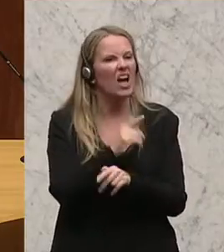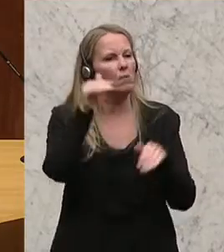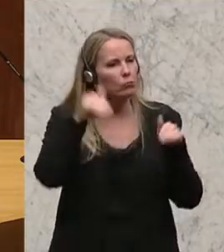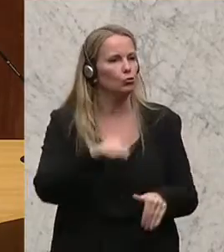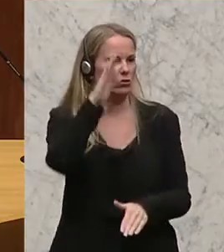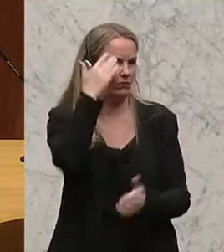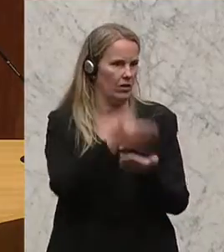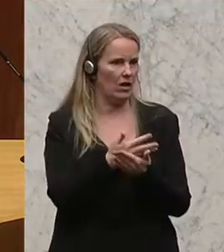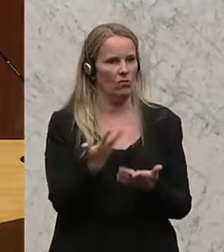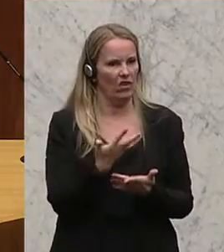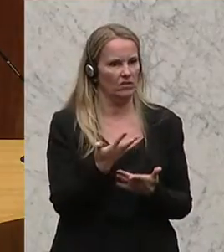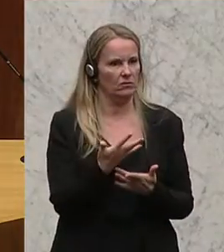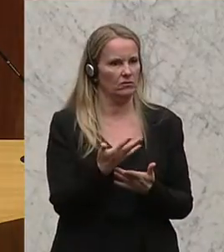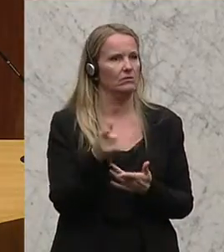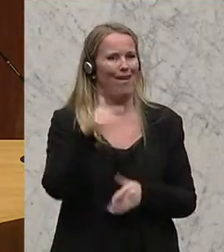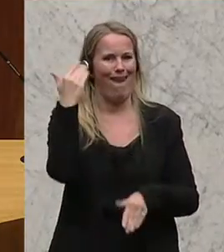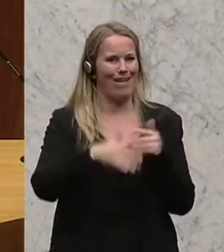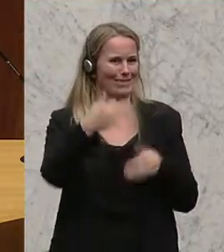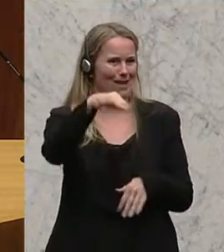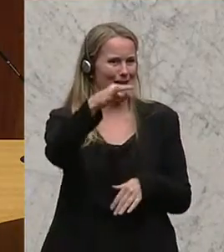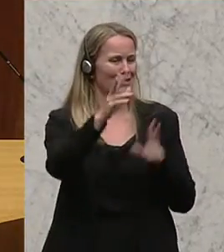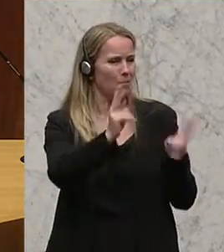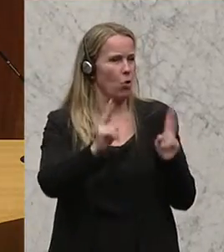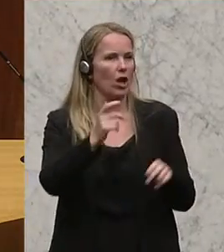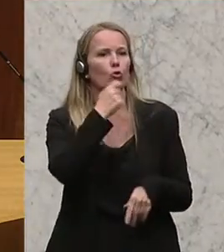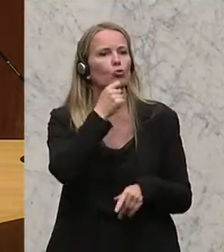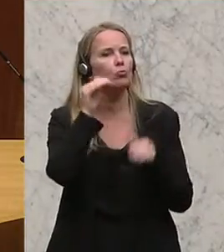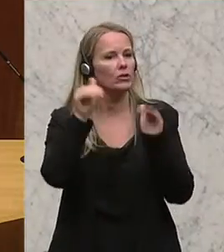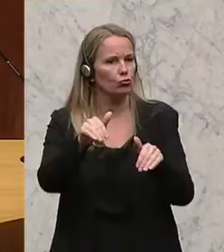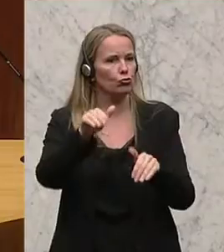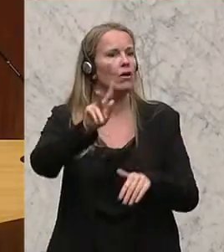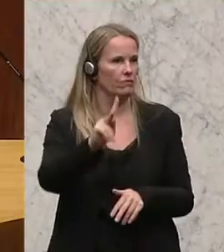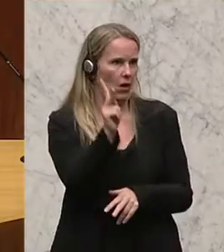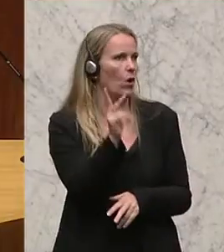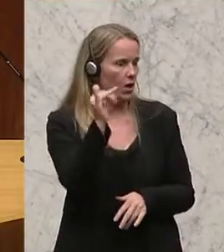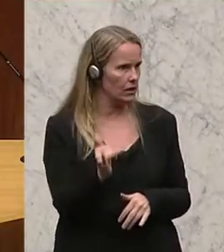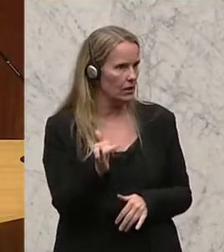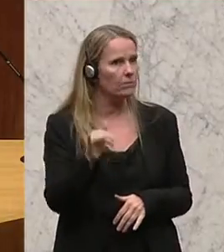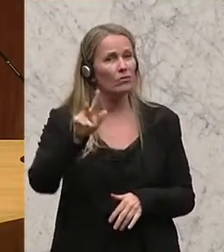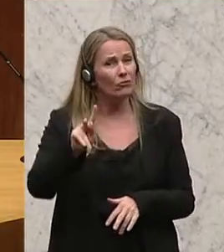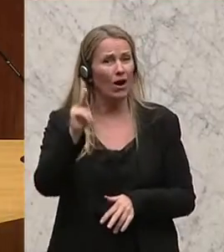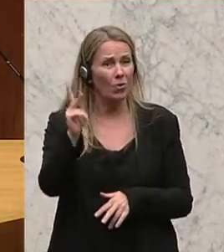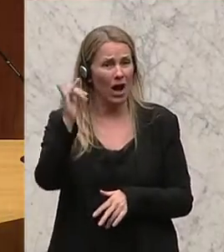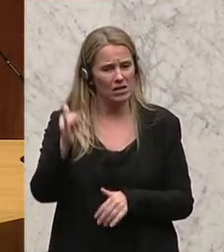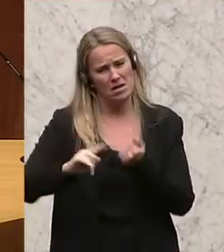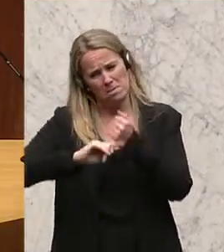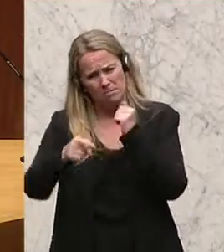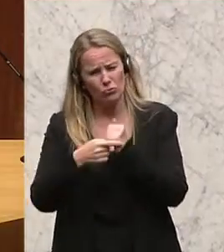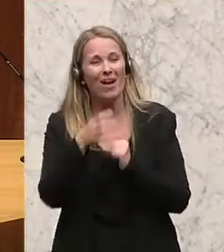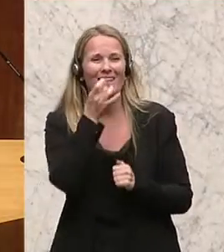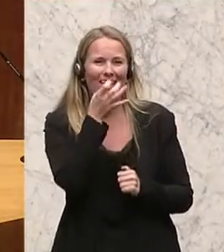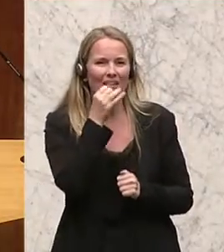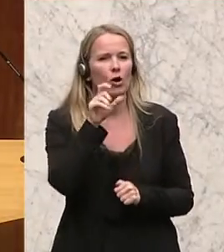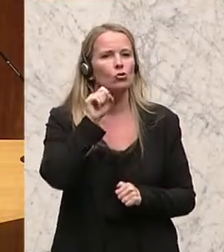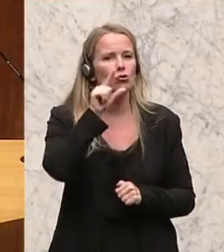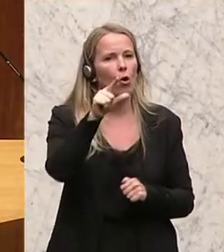müssen vertrauen der letzten Bastion, die es gibt im Konsumentenschutz, dem VKI. Der VKI hat ein Budget, um exakt zu